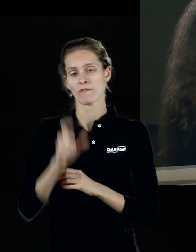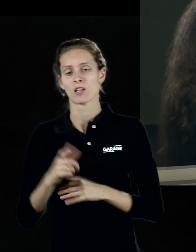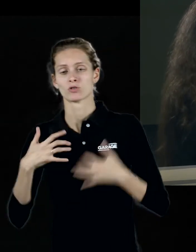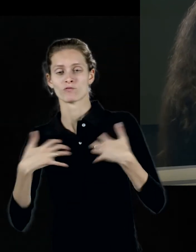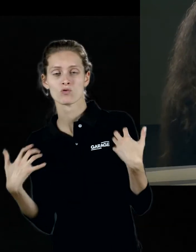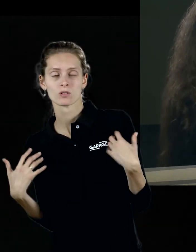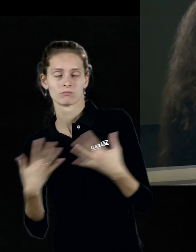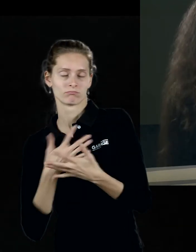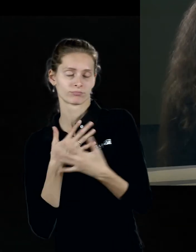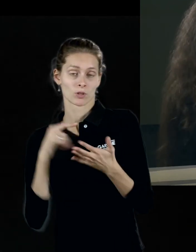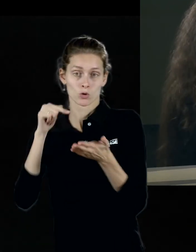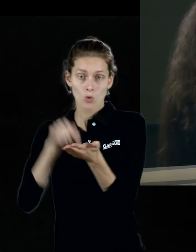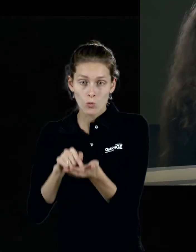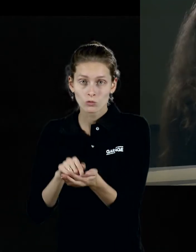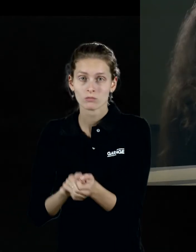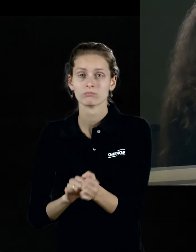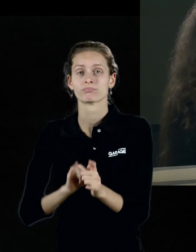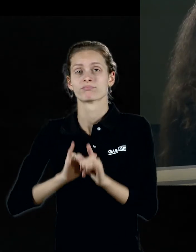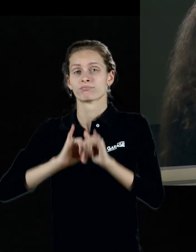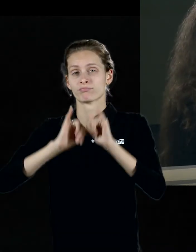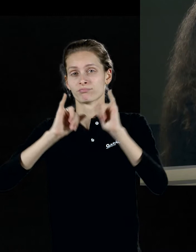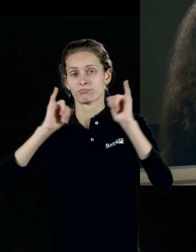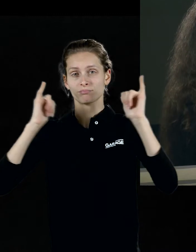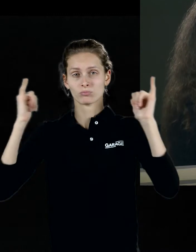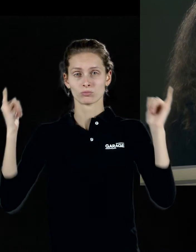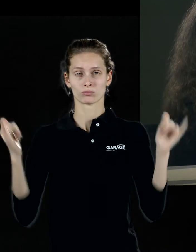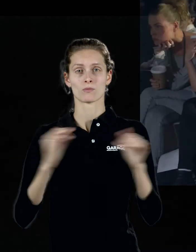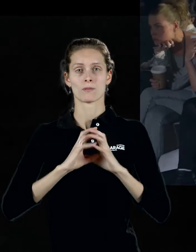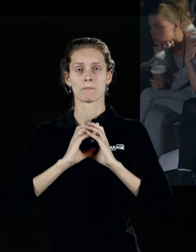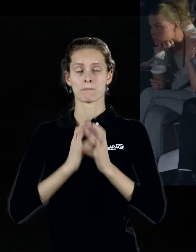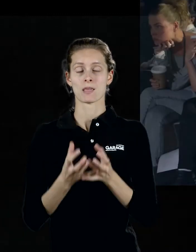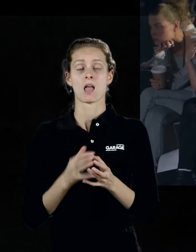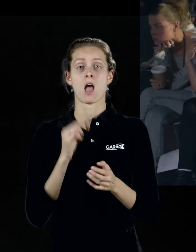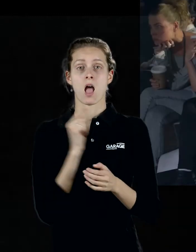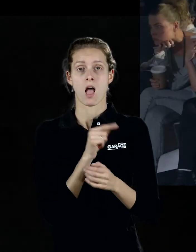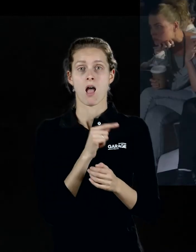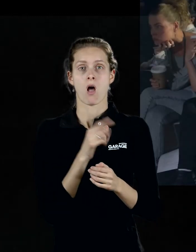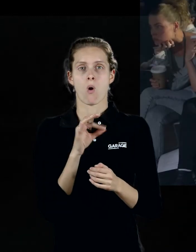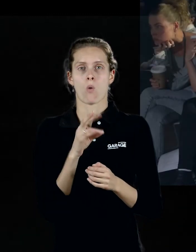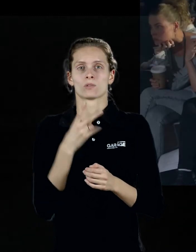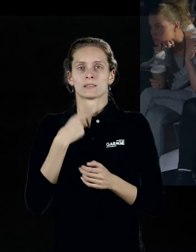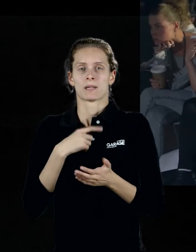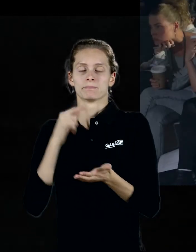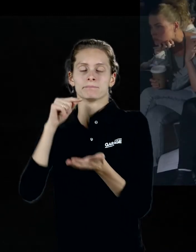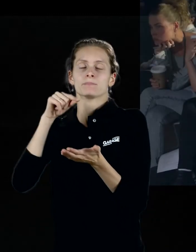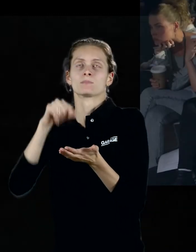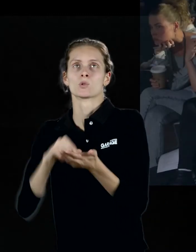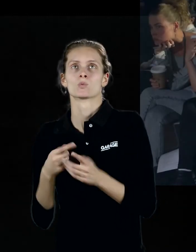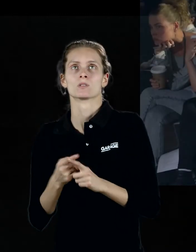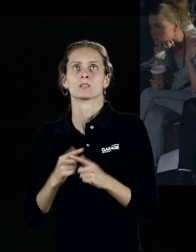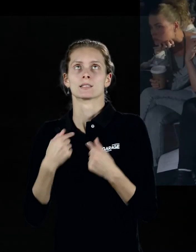начинает разрастаться универсум, разрастаться мир, это и был для него разрастаться всеми, как бы точка